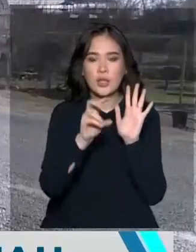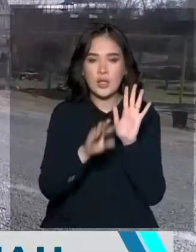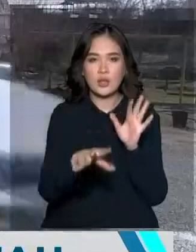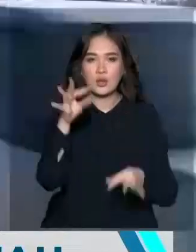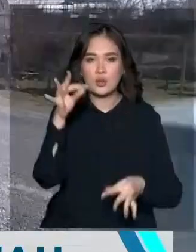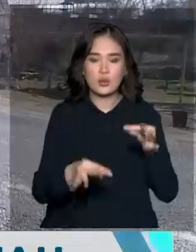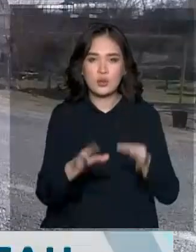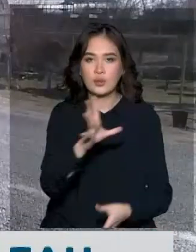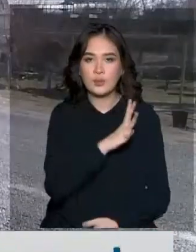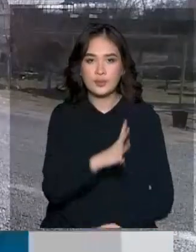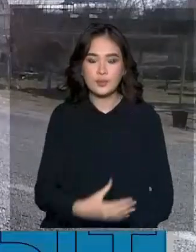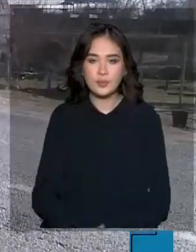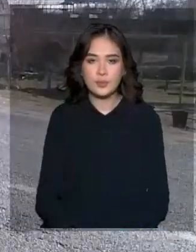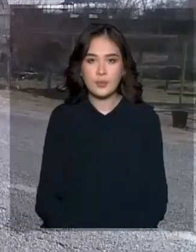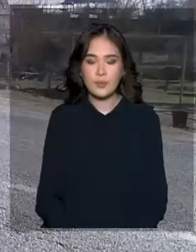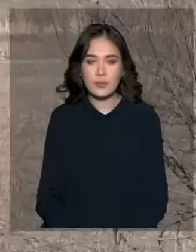талады.